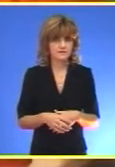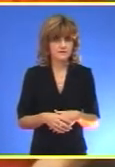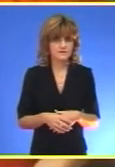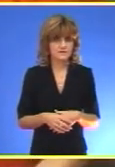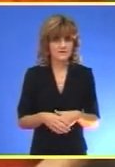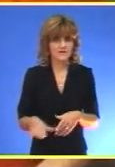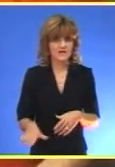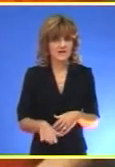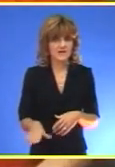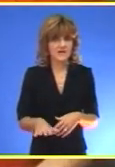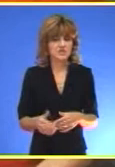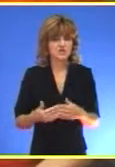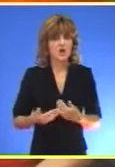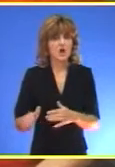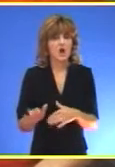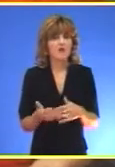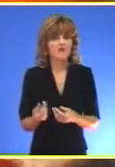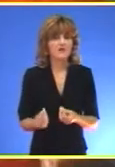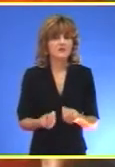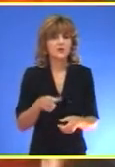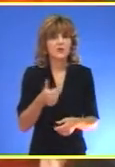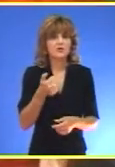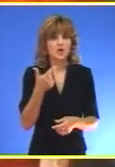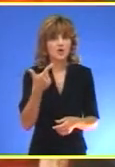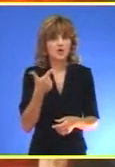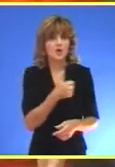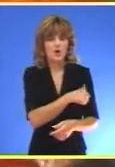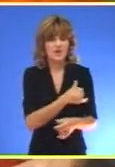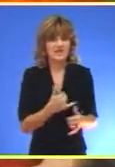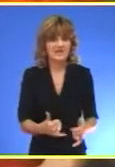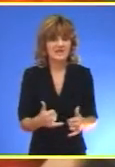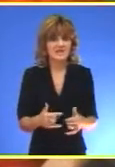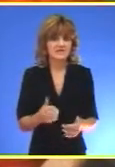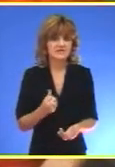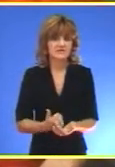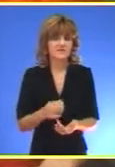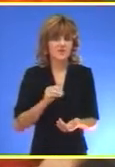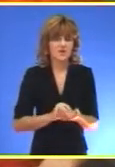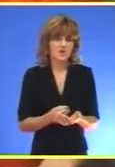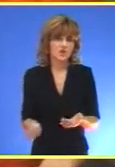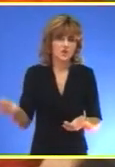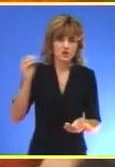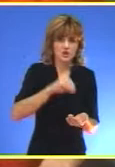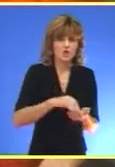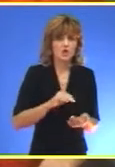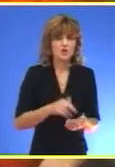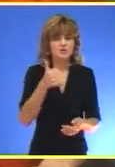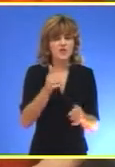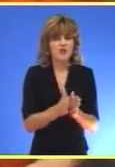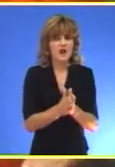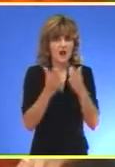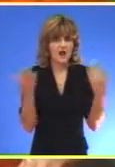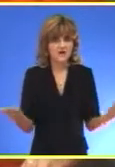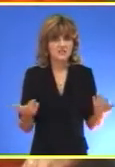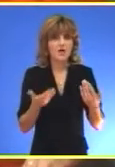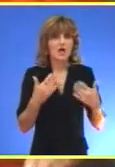Dečija ustanova Kolevka u svojoj 102. godini Danas je svoje monografiji dodala još jedan list Otvaranjem dnevnog